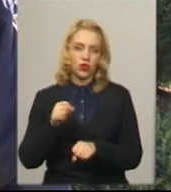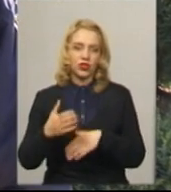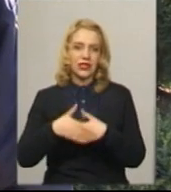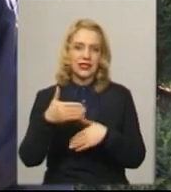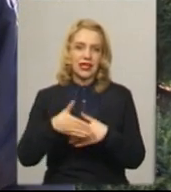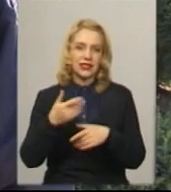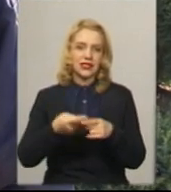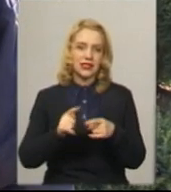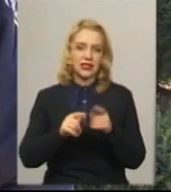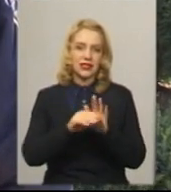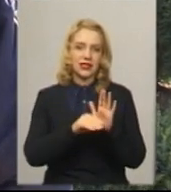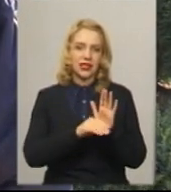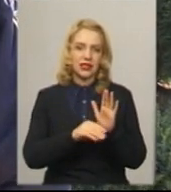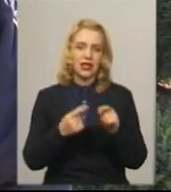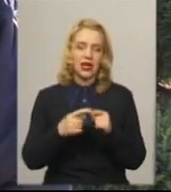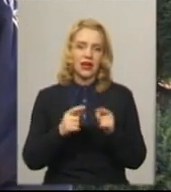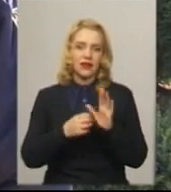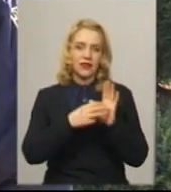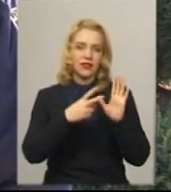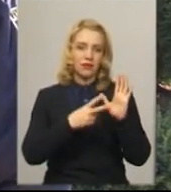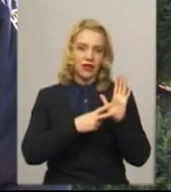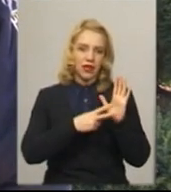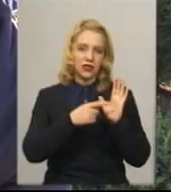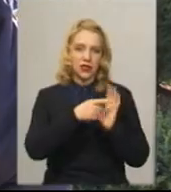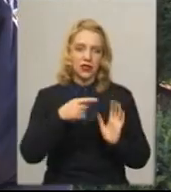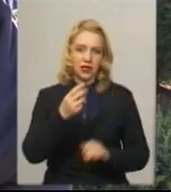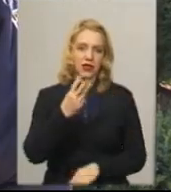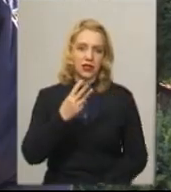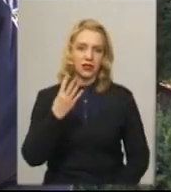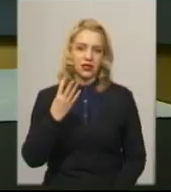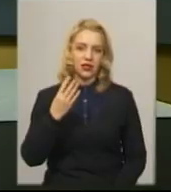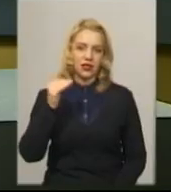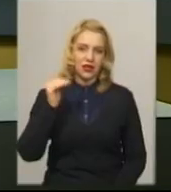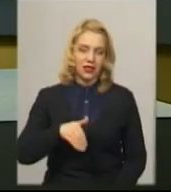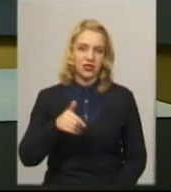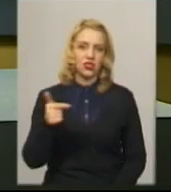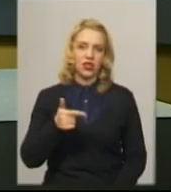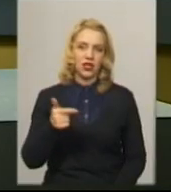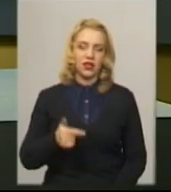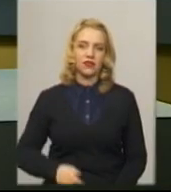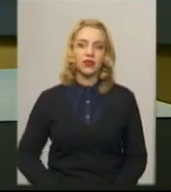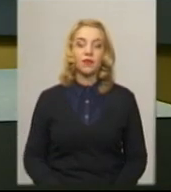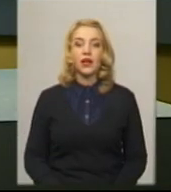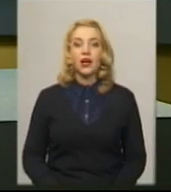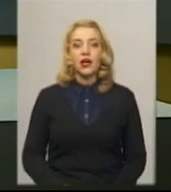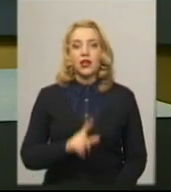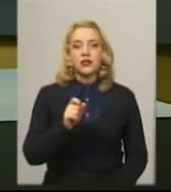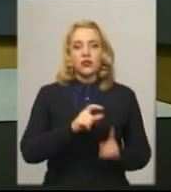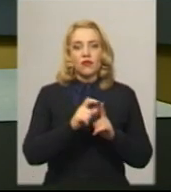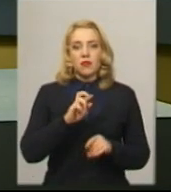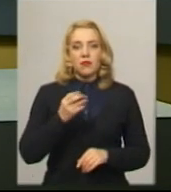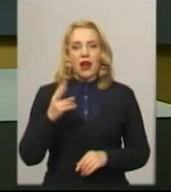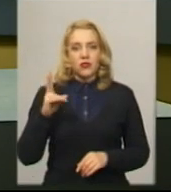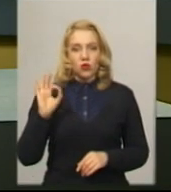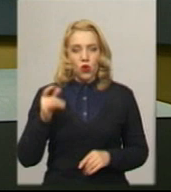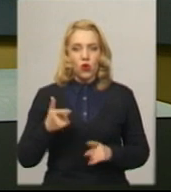зазначеної статті складає від 17 до 34 тисяч гривень. За словами Валентина Білянського, наразі до